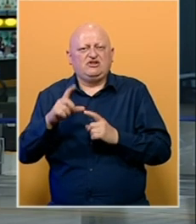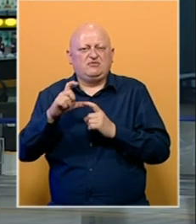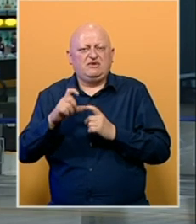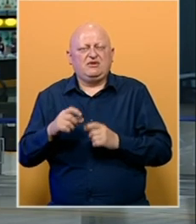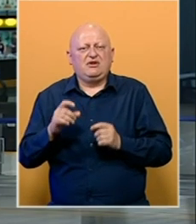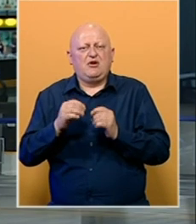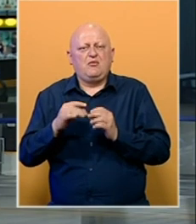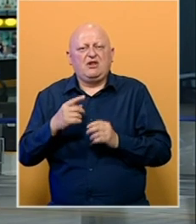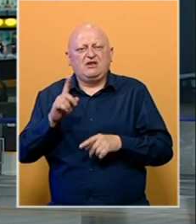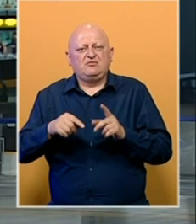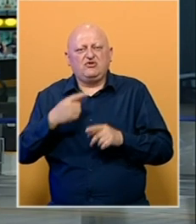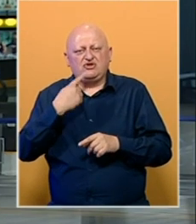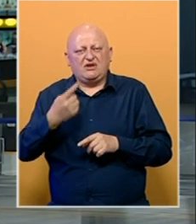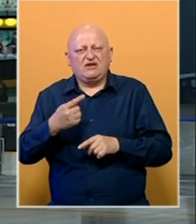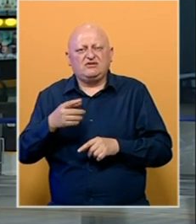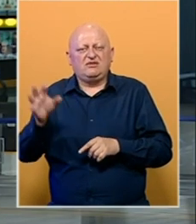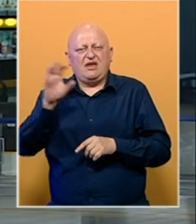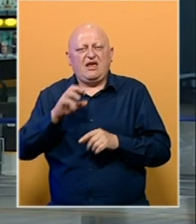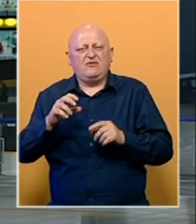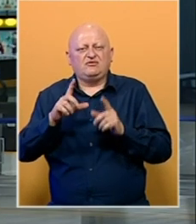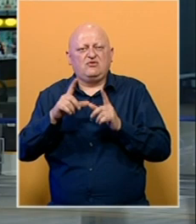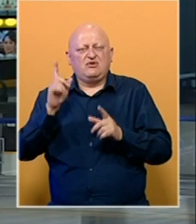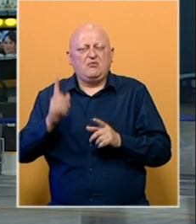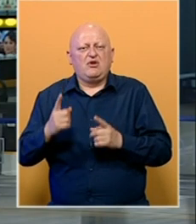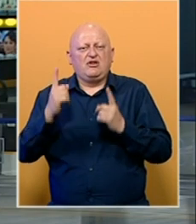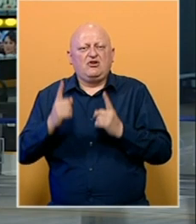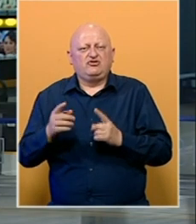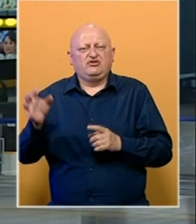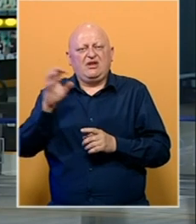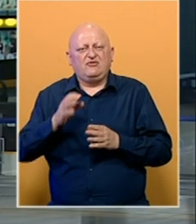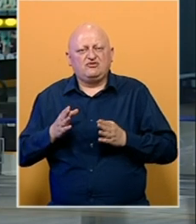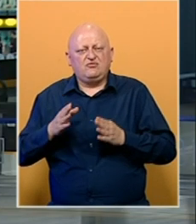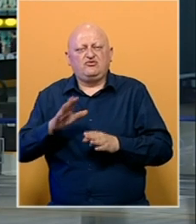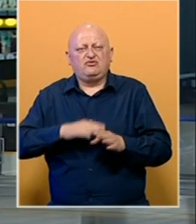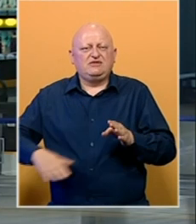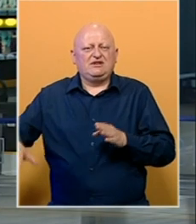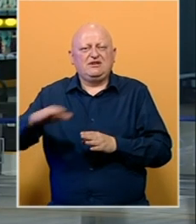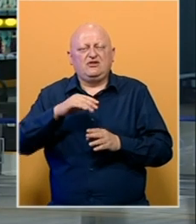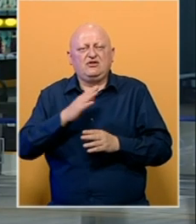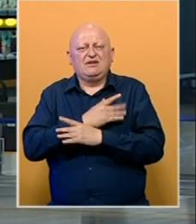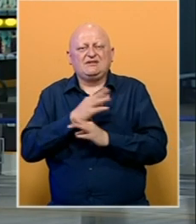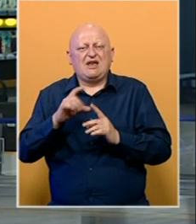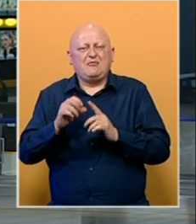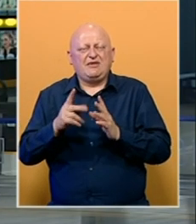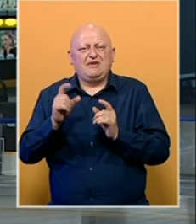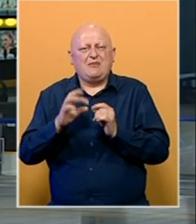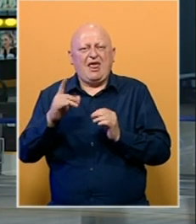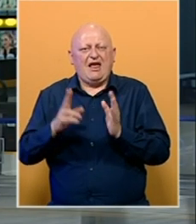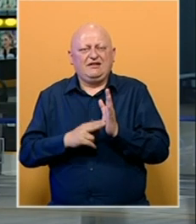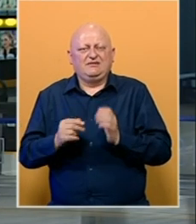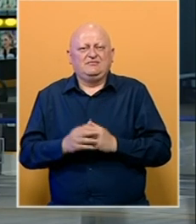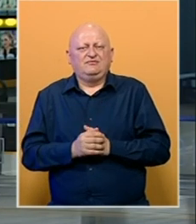Kristijan Šmit. Borelj je između ostalo kazao da Evropska unija mora da održi na evropskom putu cijeli region Zapadnog Balkana.